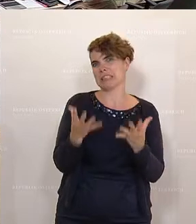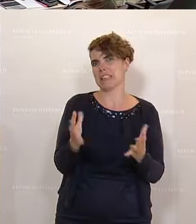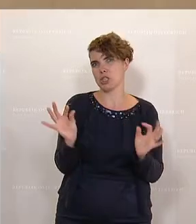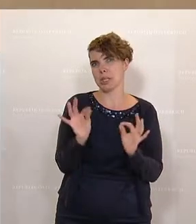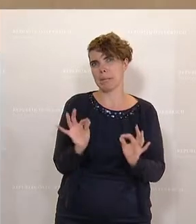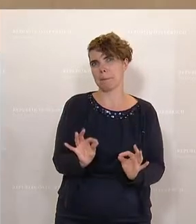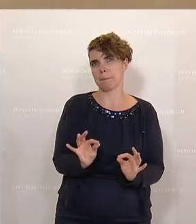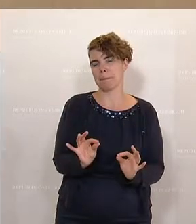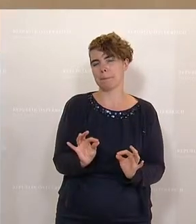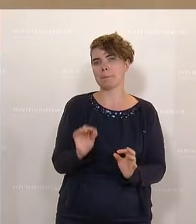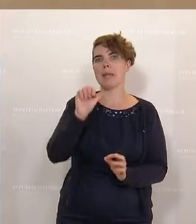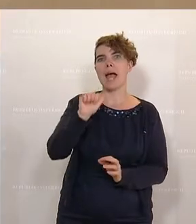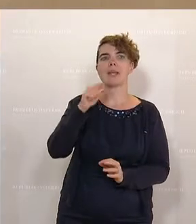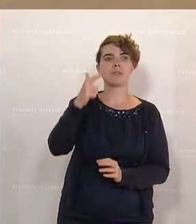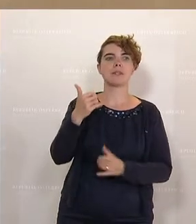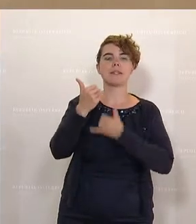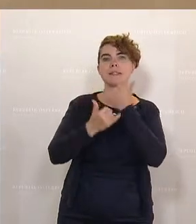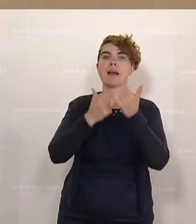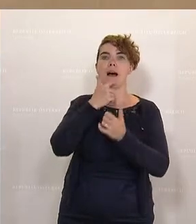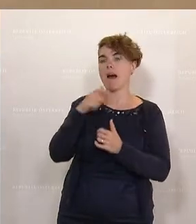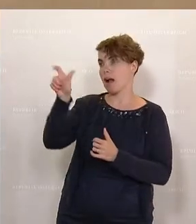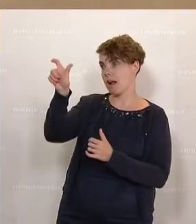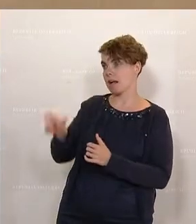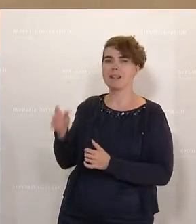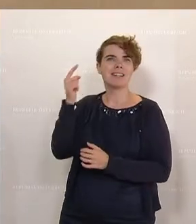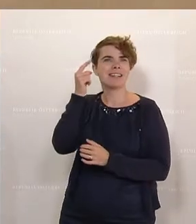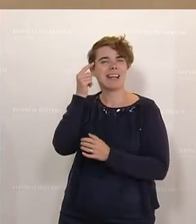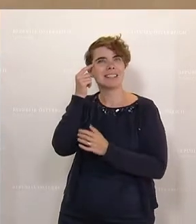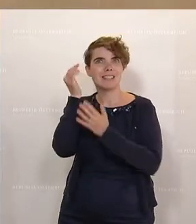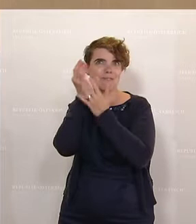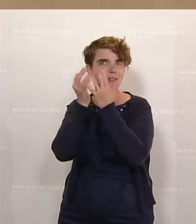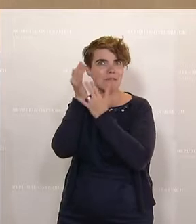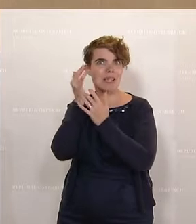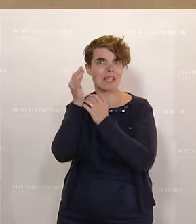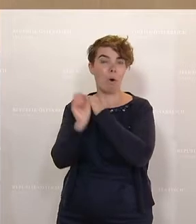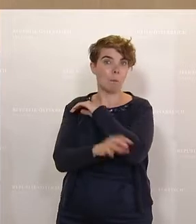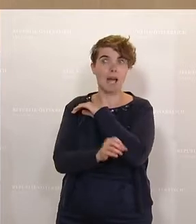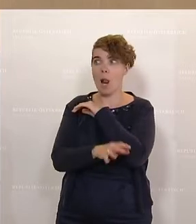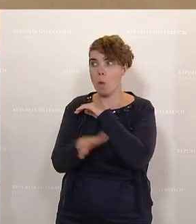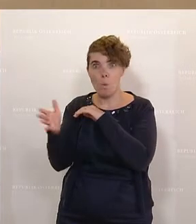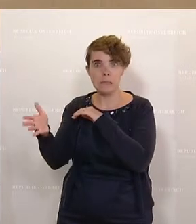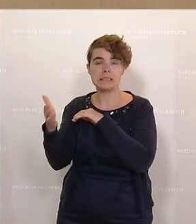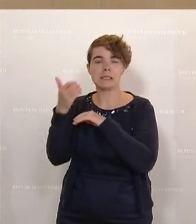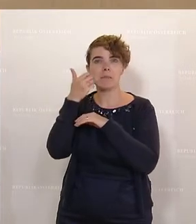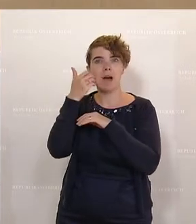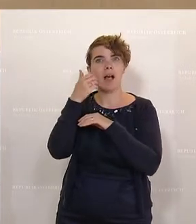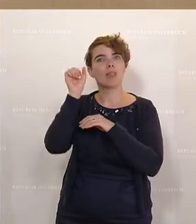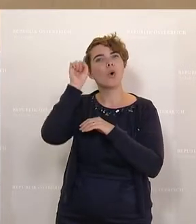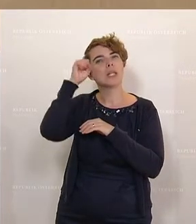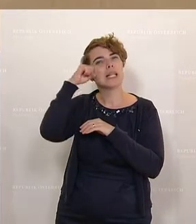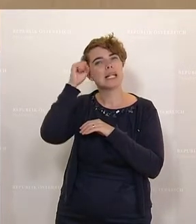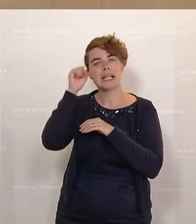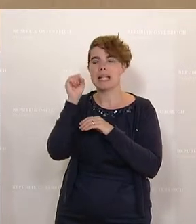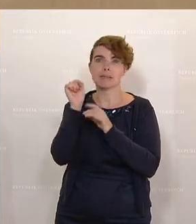Ein 21-jähriger, geistig verwirrter, obdachloser Mann hat am Brunnenmarkt in Wien-Otterkrenk ohne